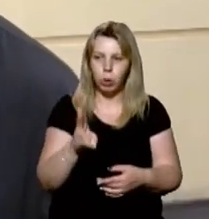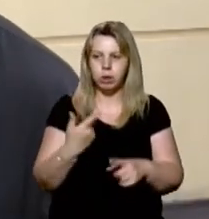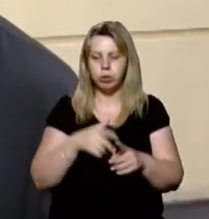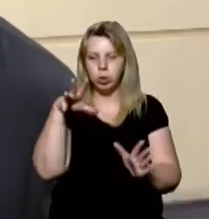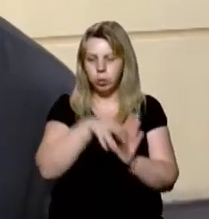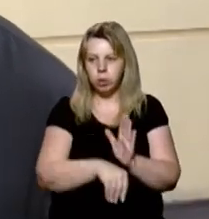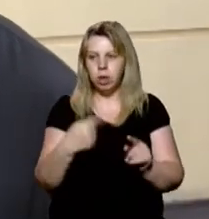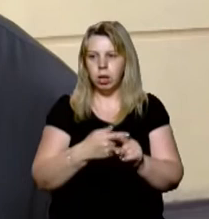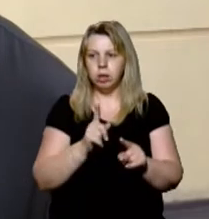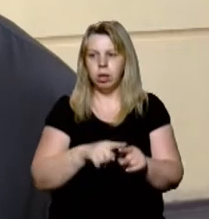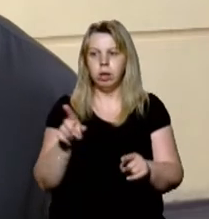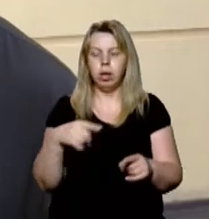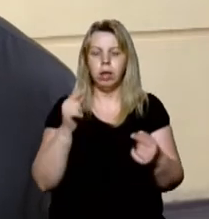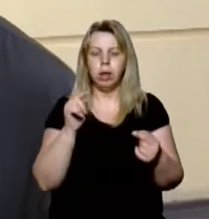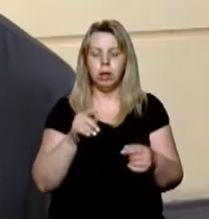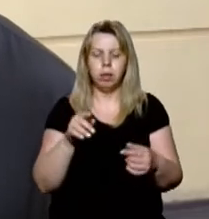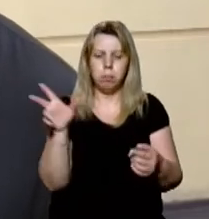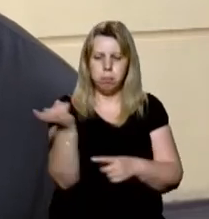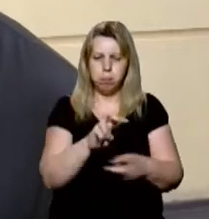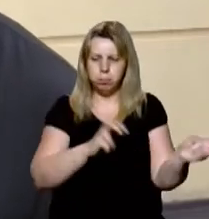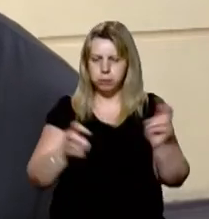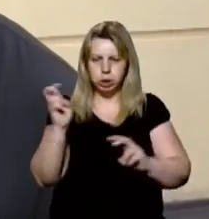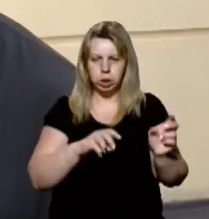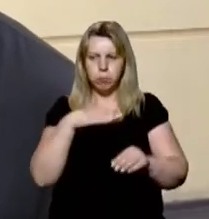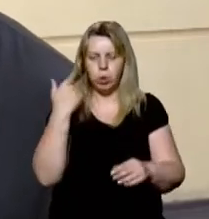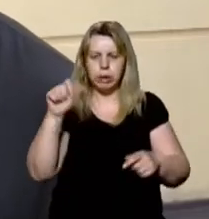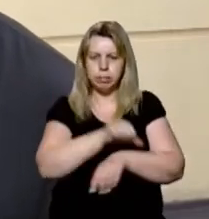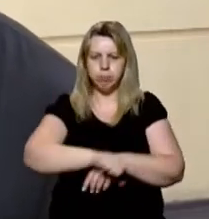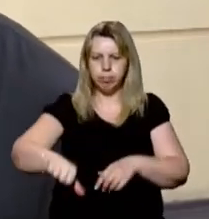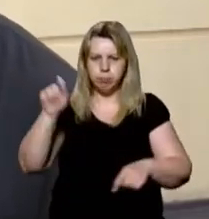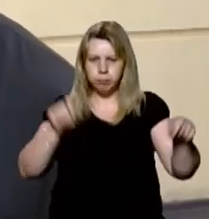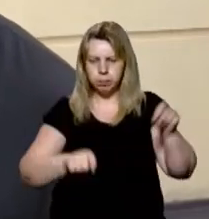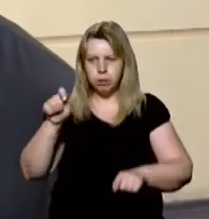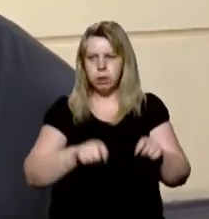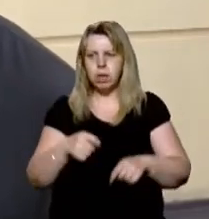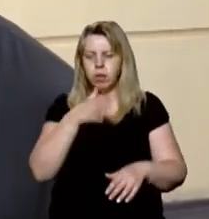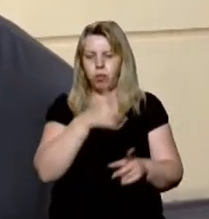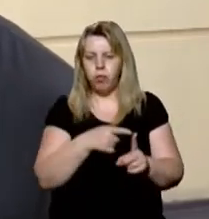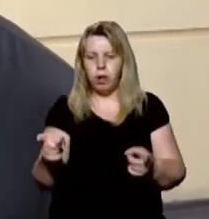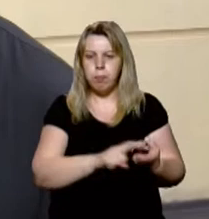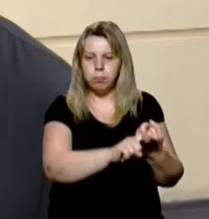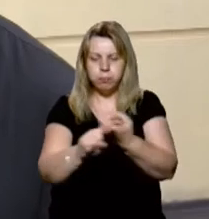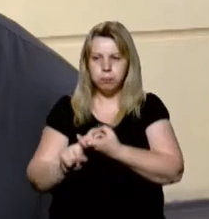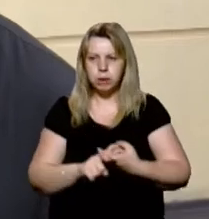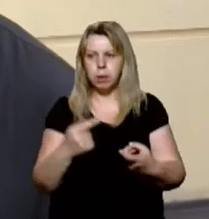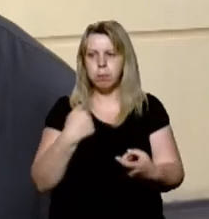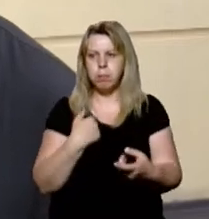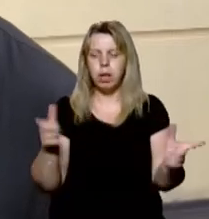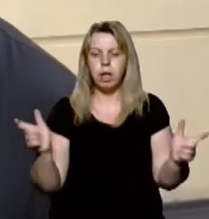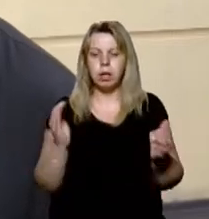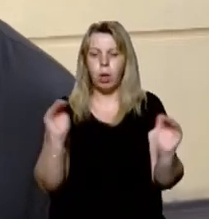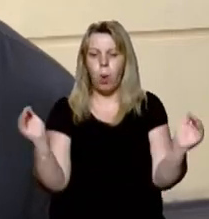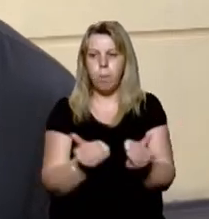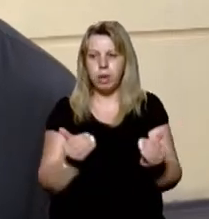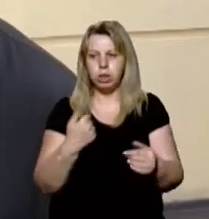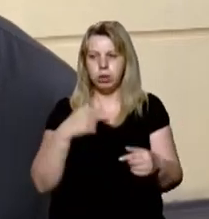числі і брати протестанти прийшли, так і з-за кордоння. На жаль, часи пандемії ми є обмежені зараз